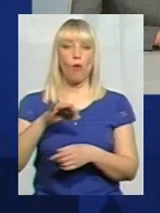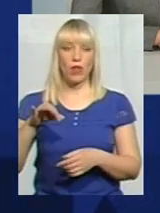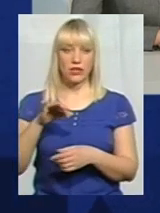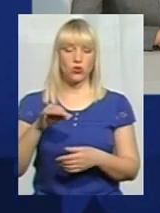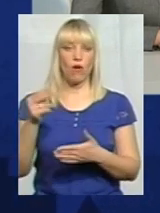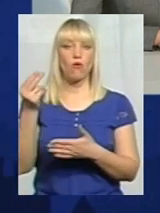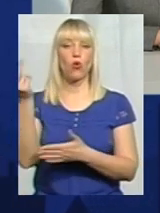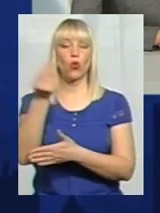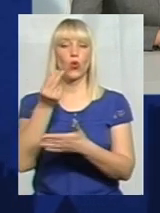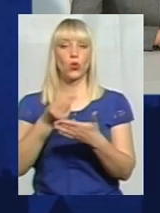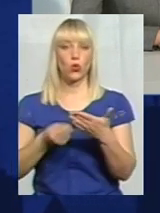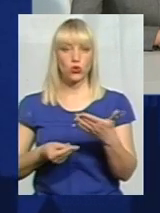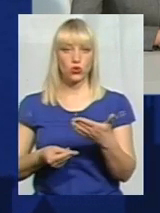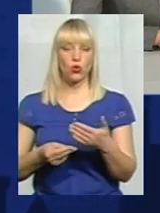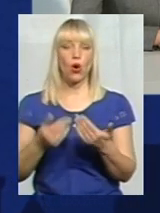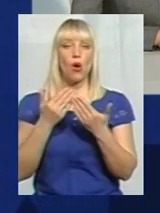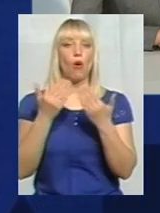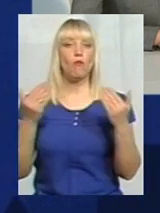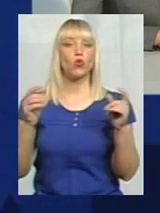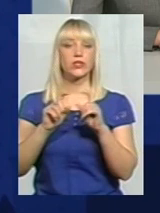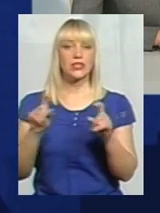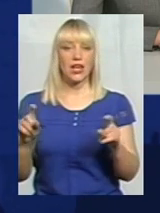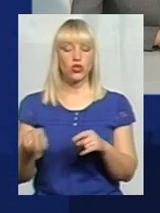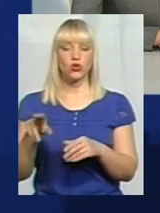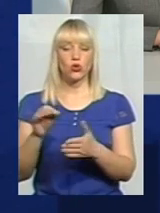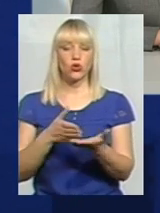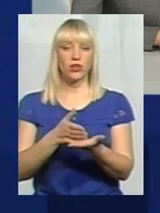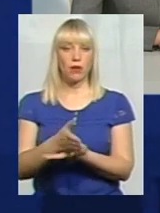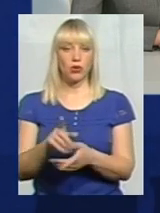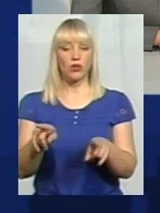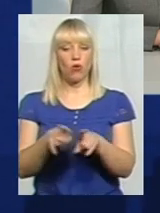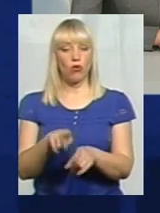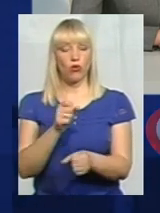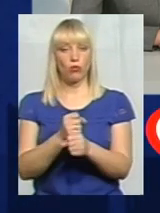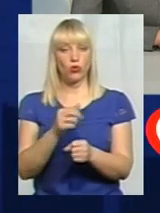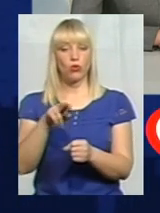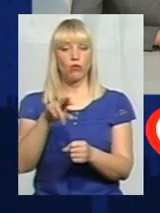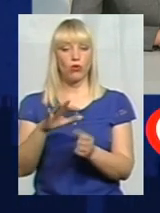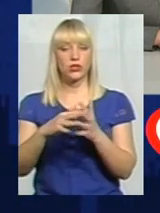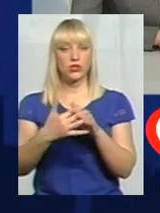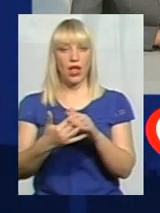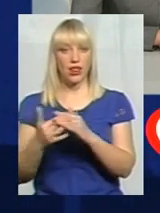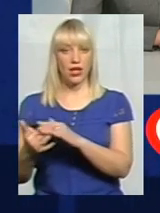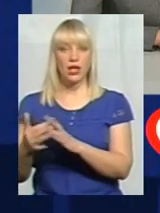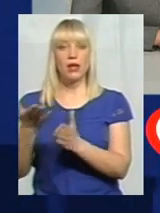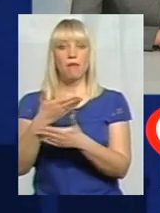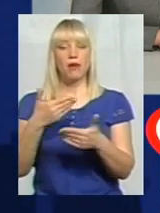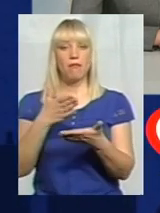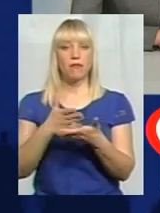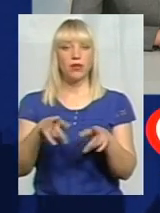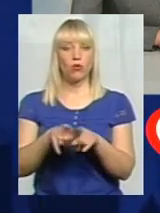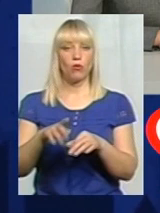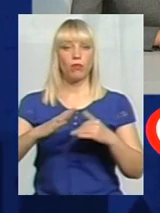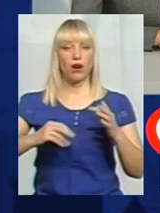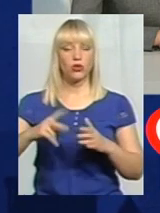Щодо такого напрямку роботи по селах, можу вам сказати, що ми маємо практику, яка